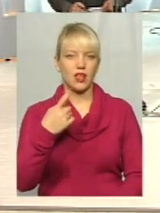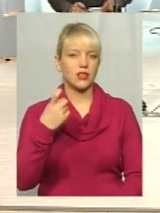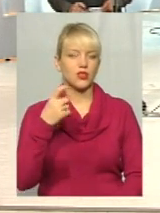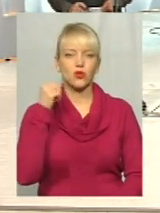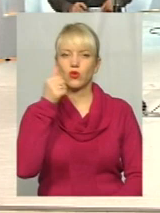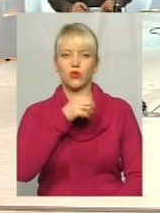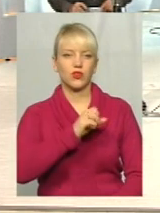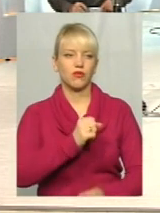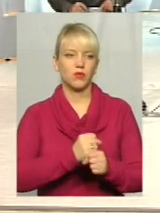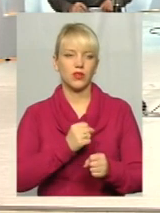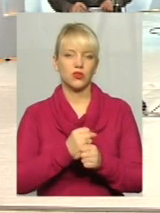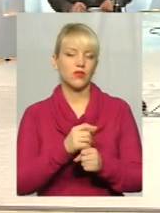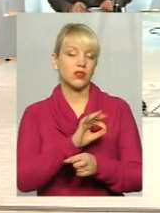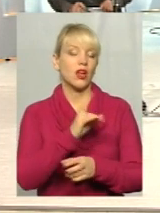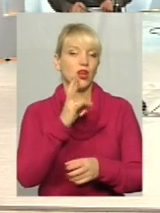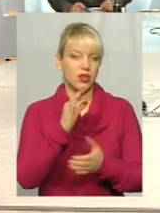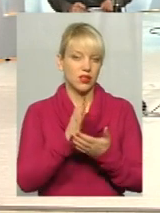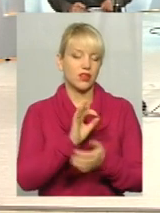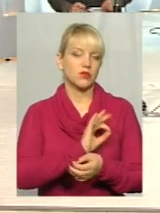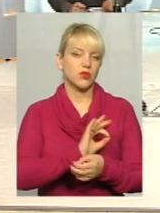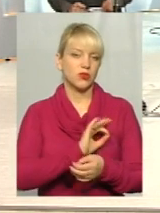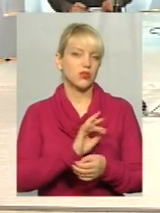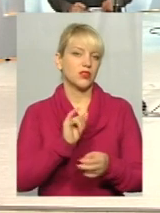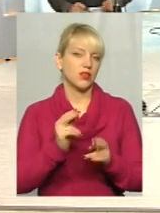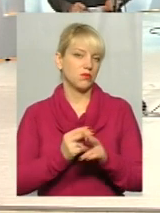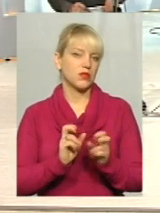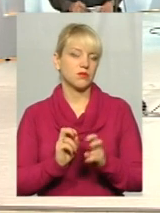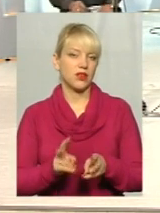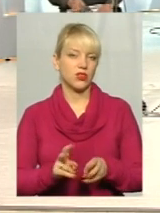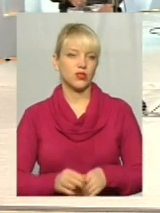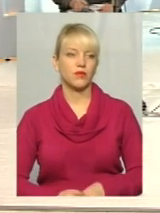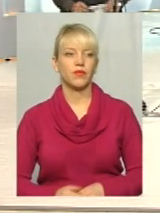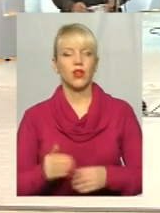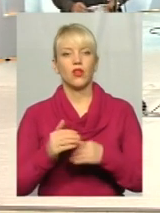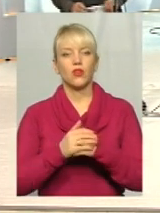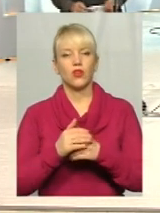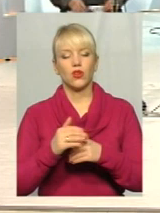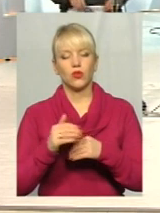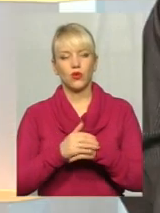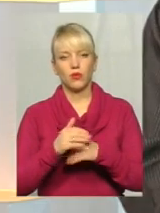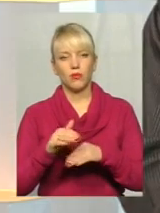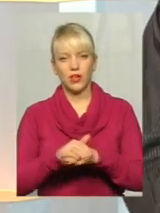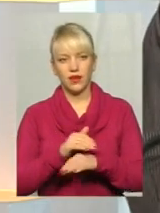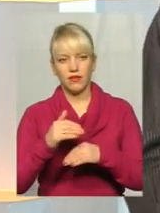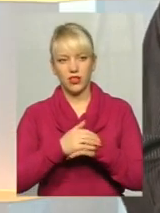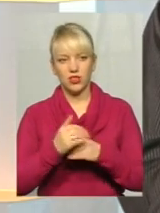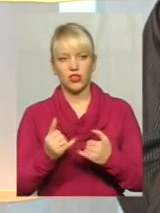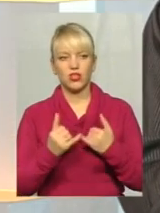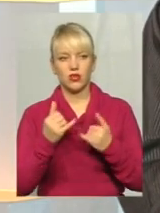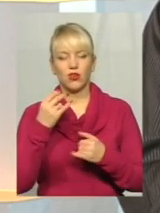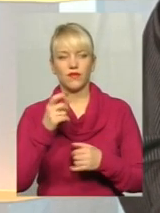і вони експлуатуються, і, слава Богу, безпечно експлуатуються. Добрый вечір, шановні глядачі міста Хмельницького.